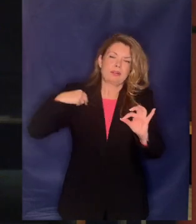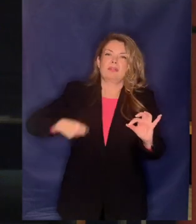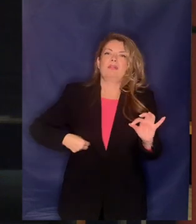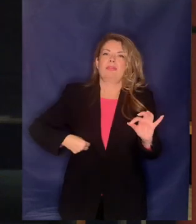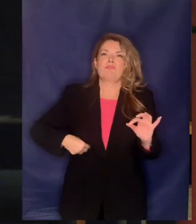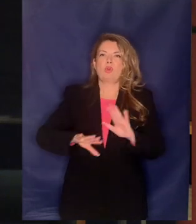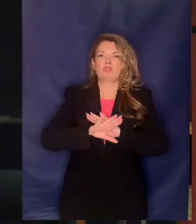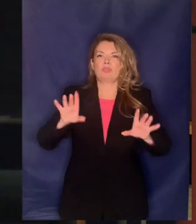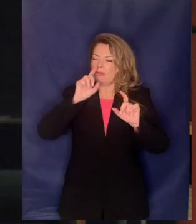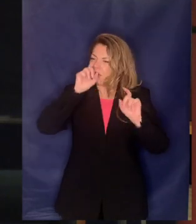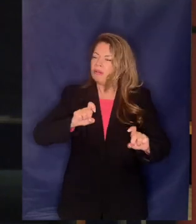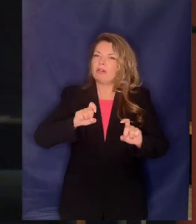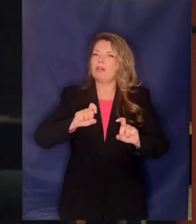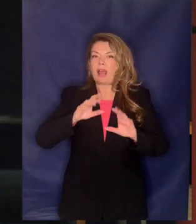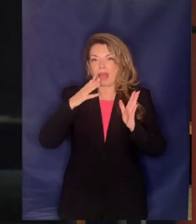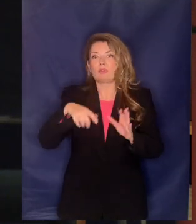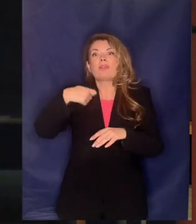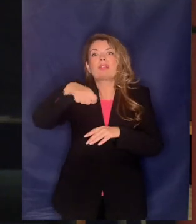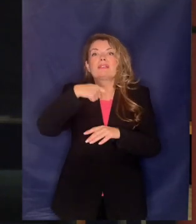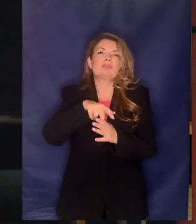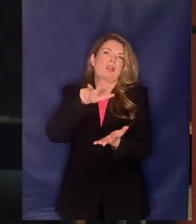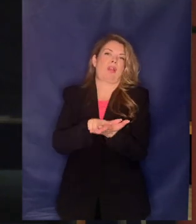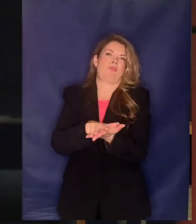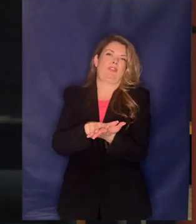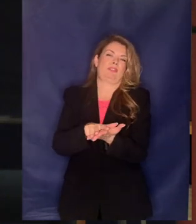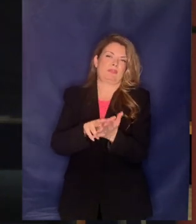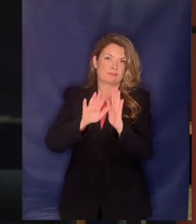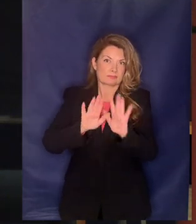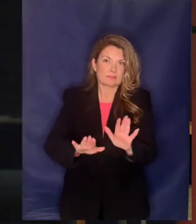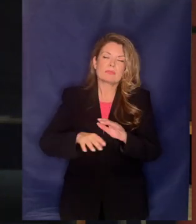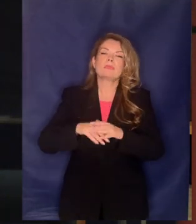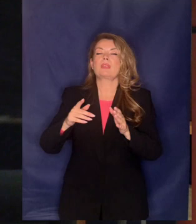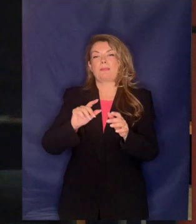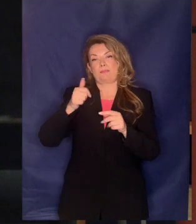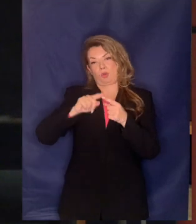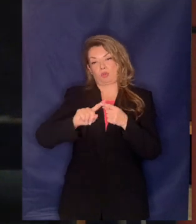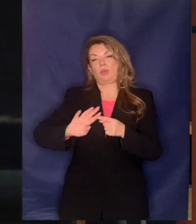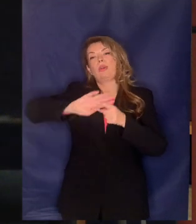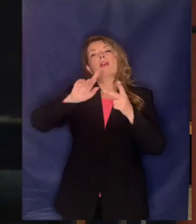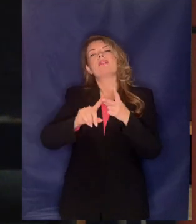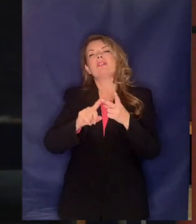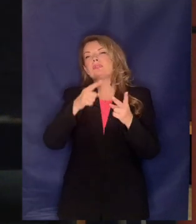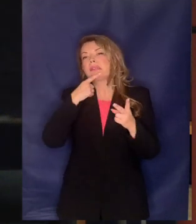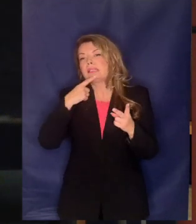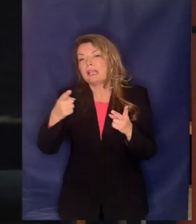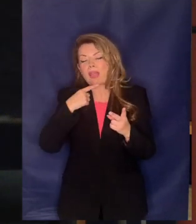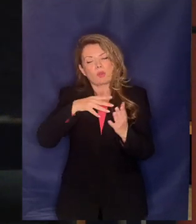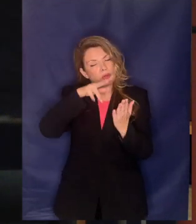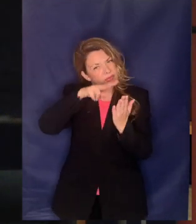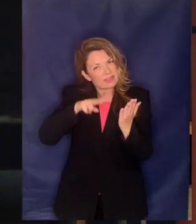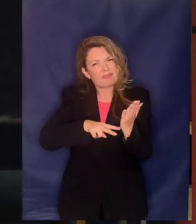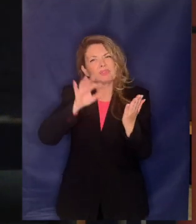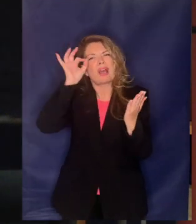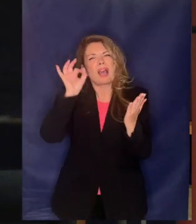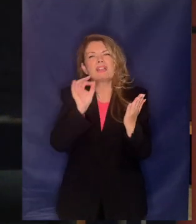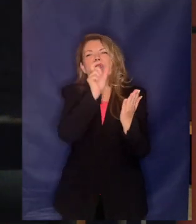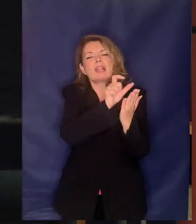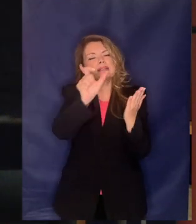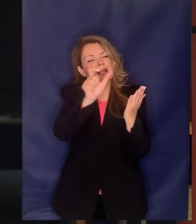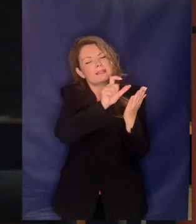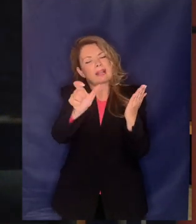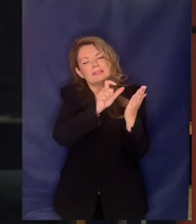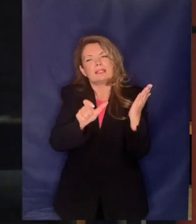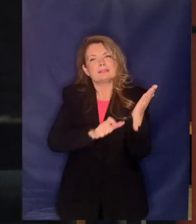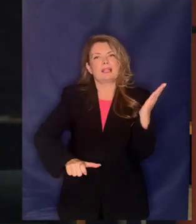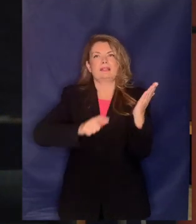δηλαδή κάνει τη σύνδεση με το δημόσιο αφενός και αφετέρου τι λέει προσέξτε και τα διαβάζω επιλέξη γιατί είναι από τις λίγες φορές